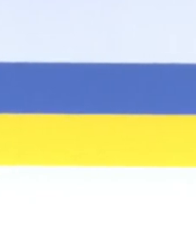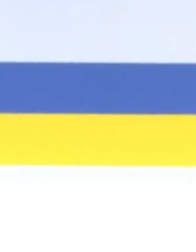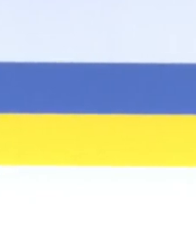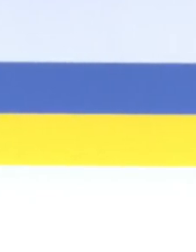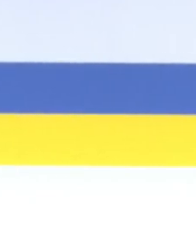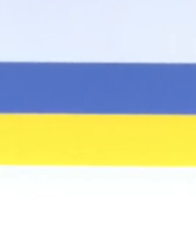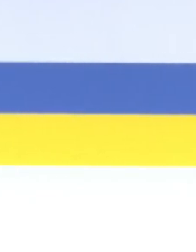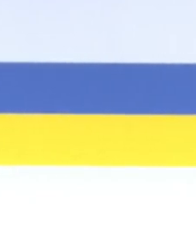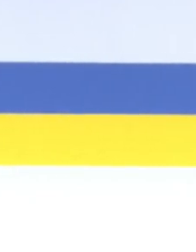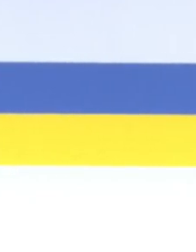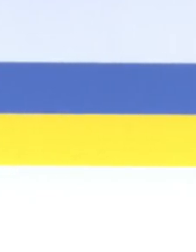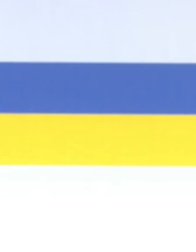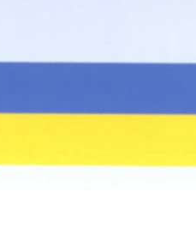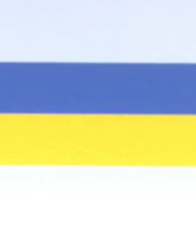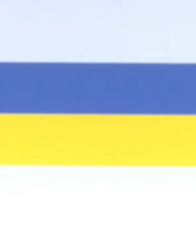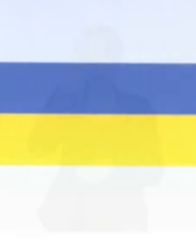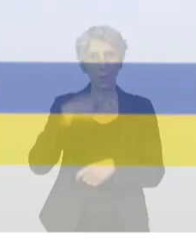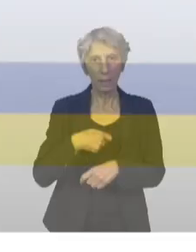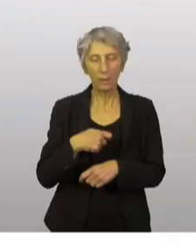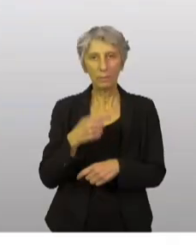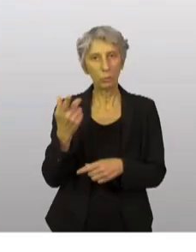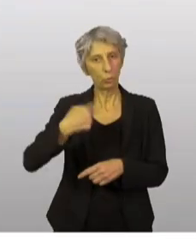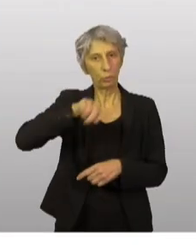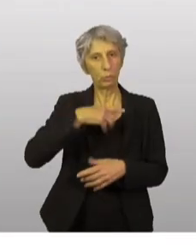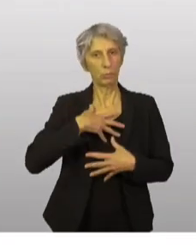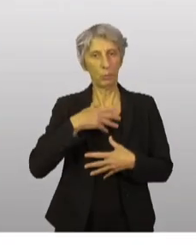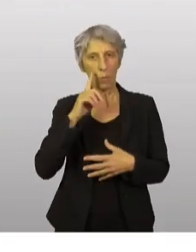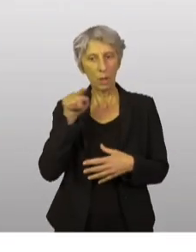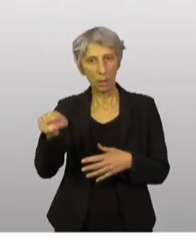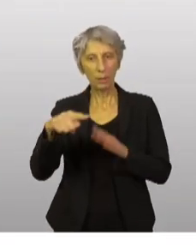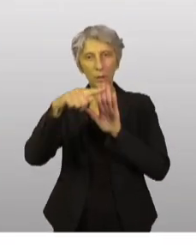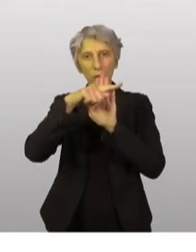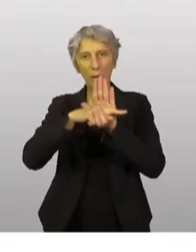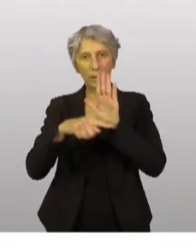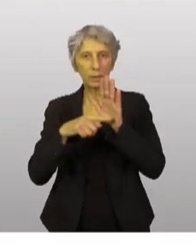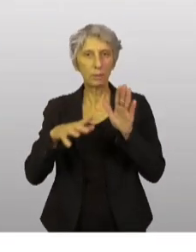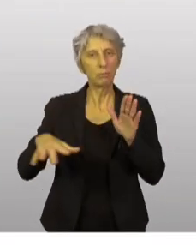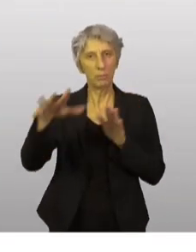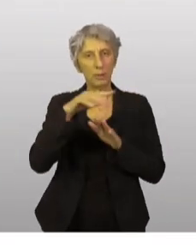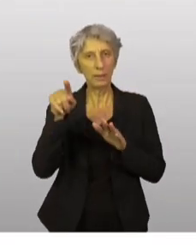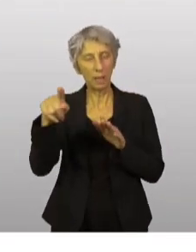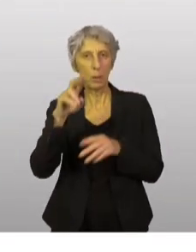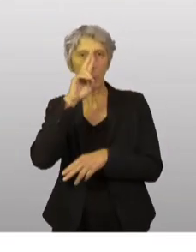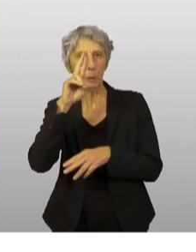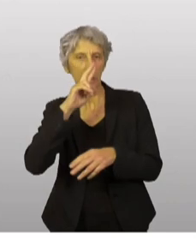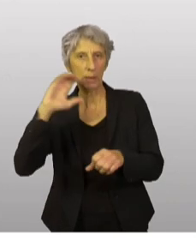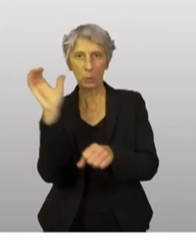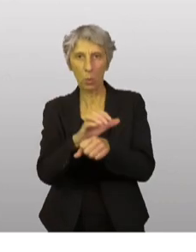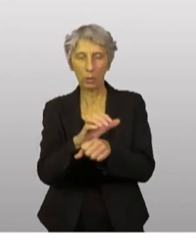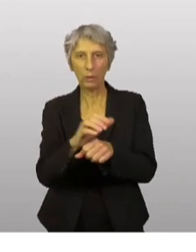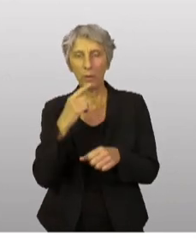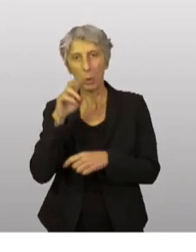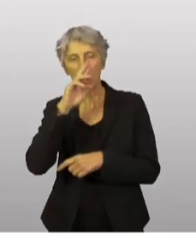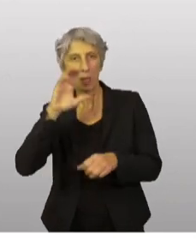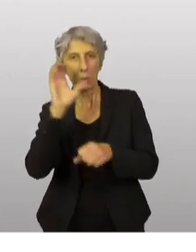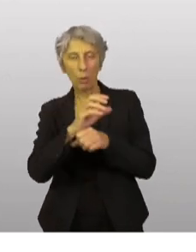les principes fondamentaux de la Charte des Nations Unies que la Russie agresse. C'est à ses valeurs, mais aussi à la